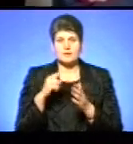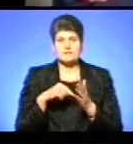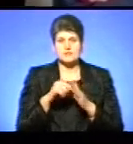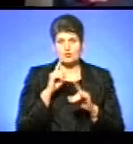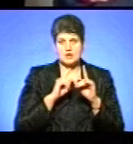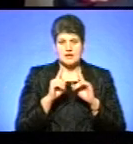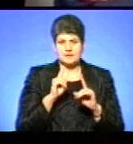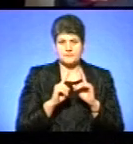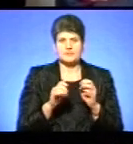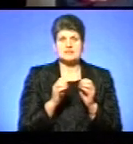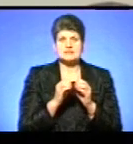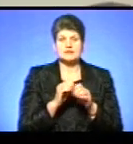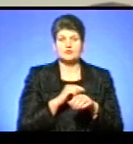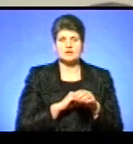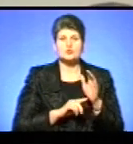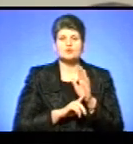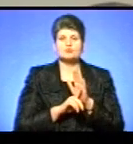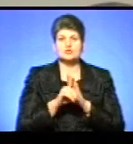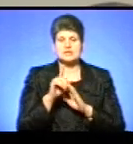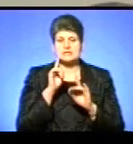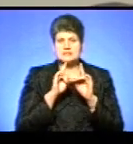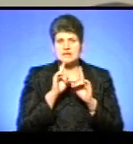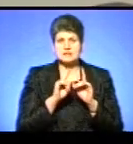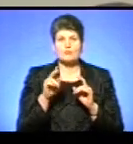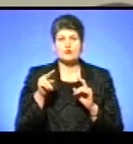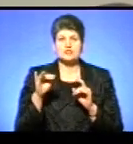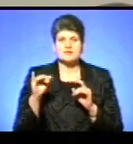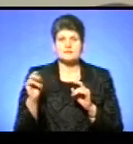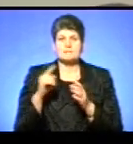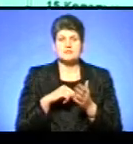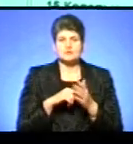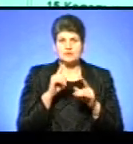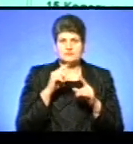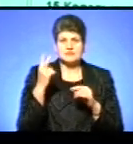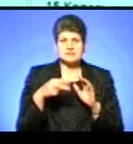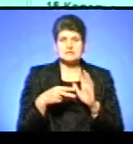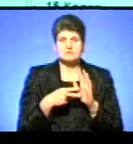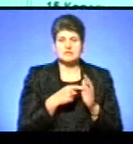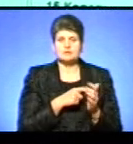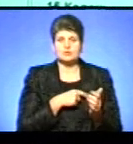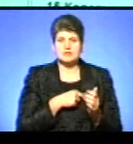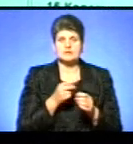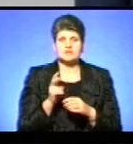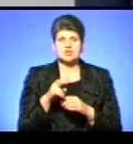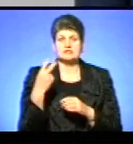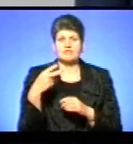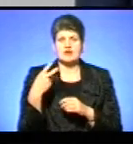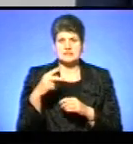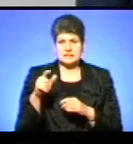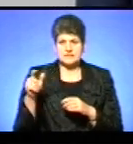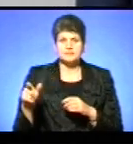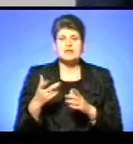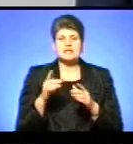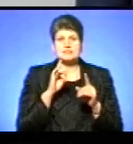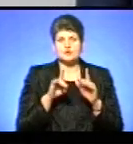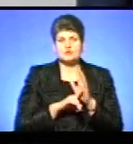О 10-й годині розпочалась сесія Почаївської міської ради. З 27 депутатів прийшли 20. Сесію розпочав